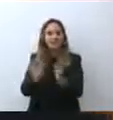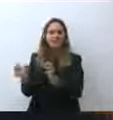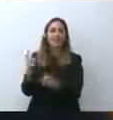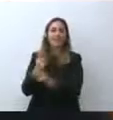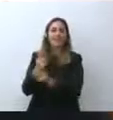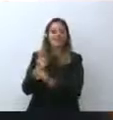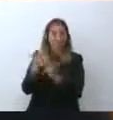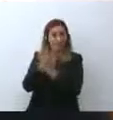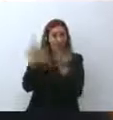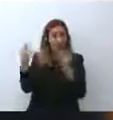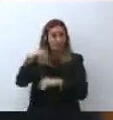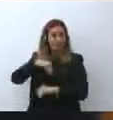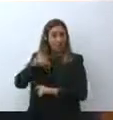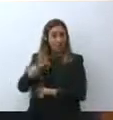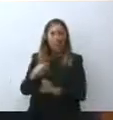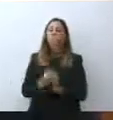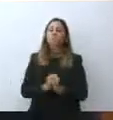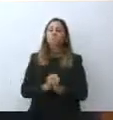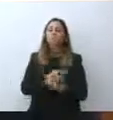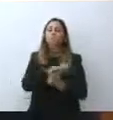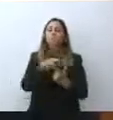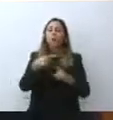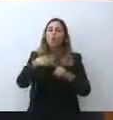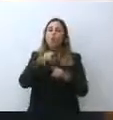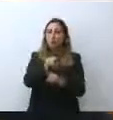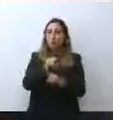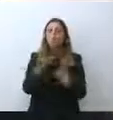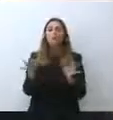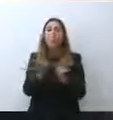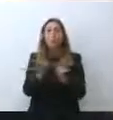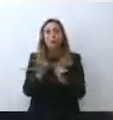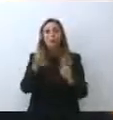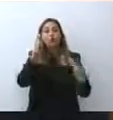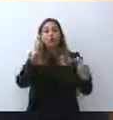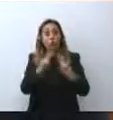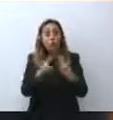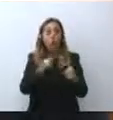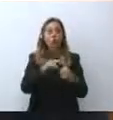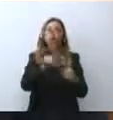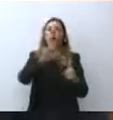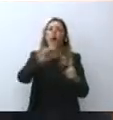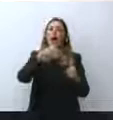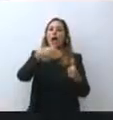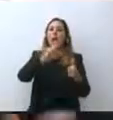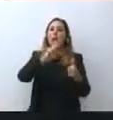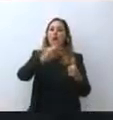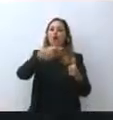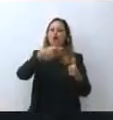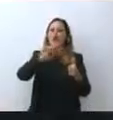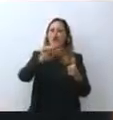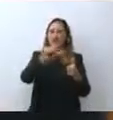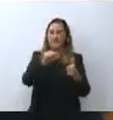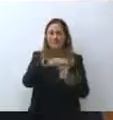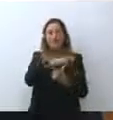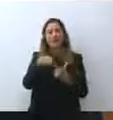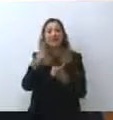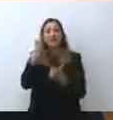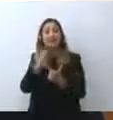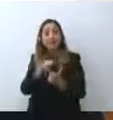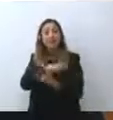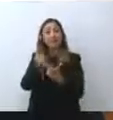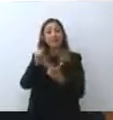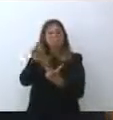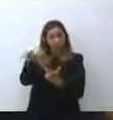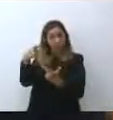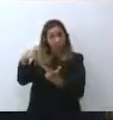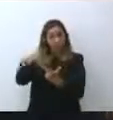d'accordo a fare un incontro a tre tra la Morgese, Salvini e lei, come è stato richiesto, più